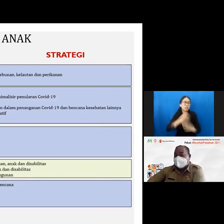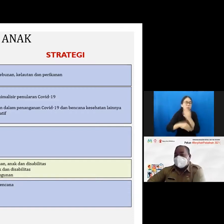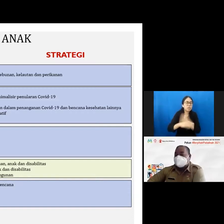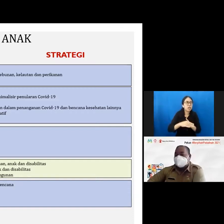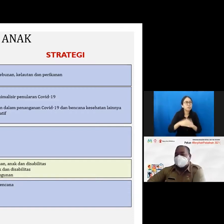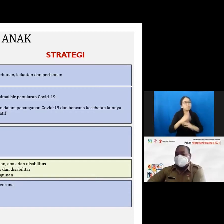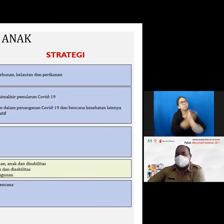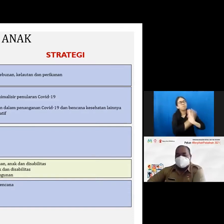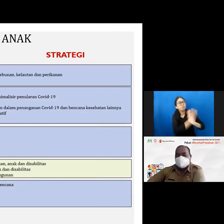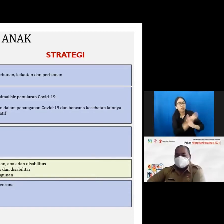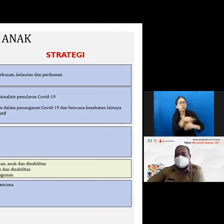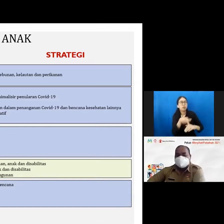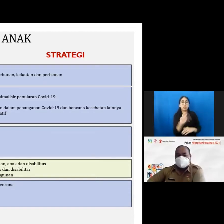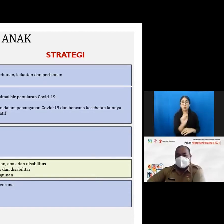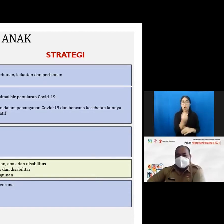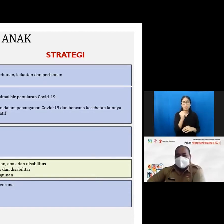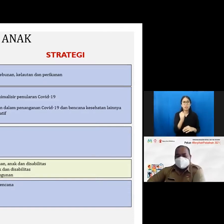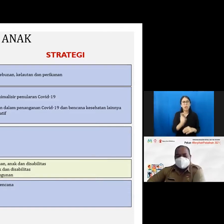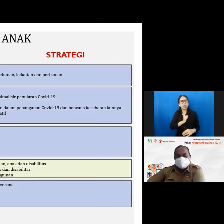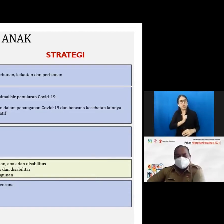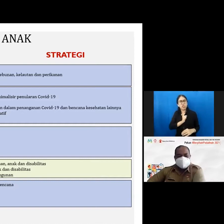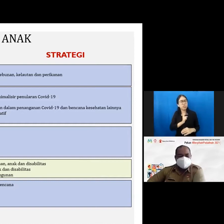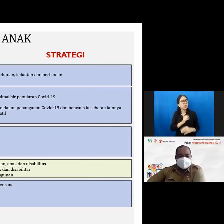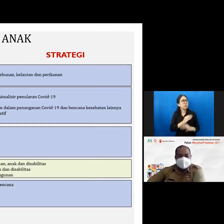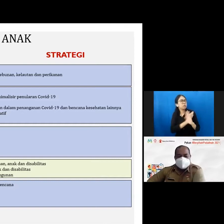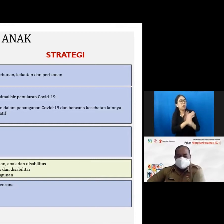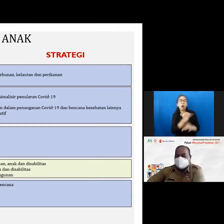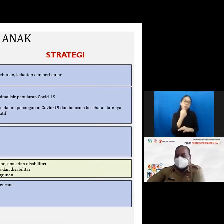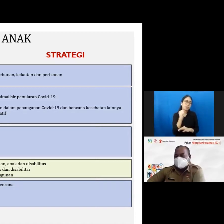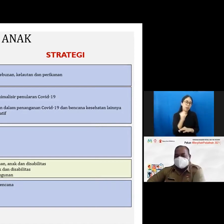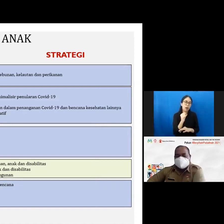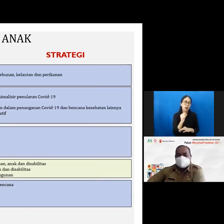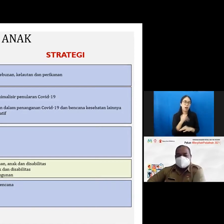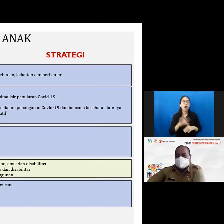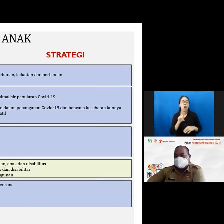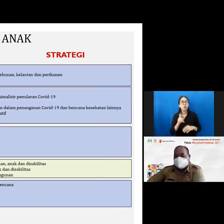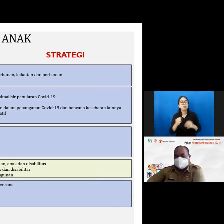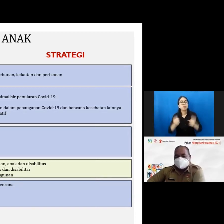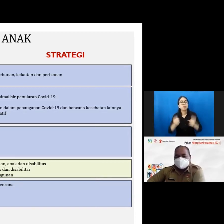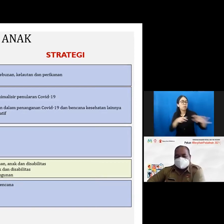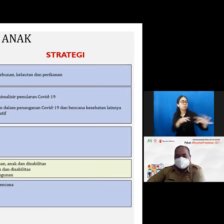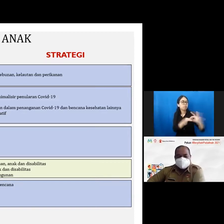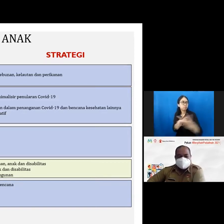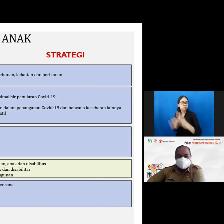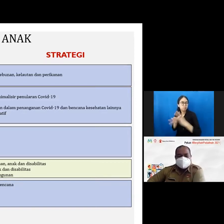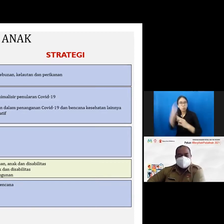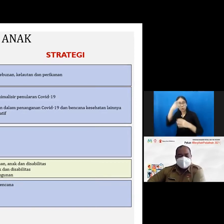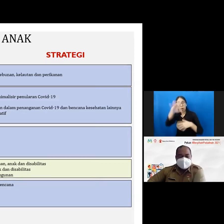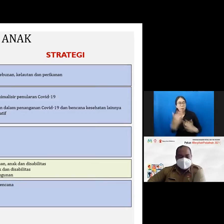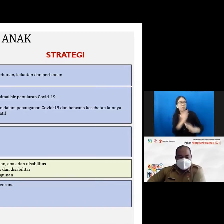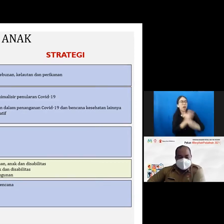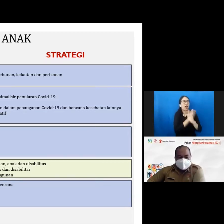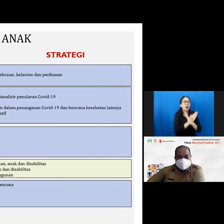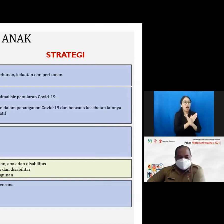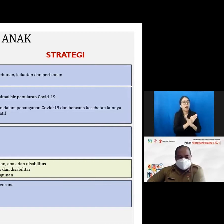ditangani sendiri oleh satu pihak oleh karena itu perlu penguatan jejaring dalam mengatasi persoalan ini